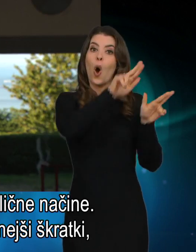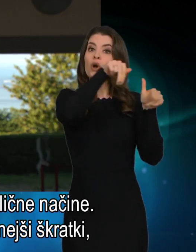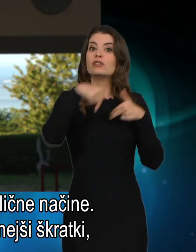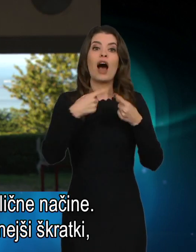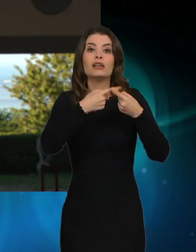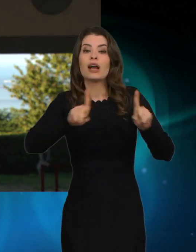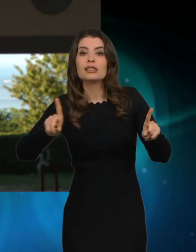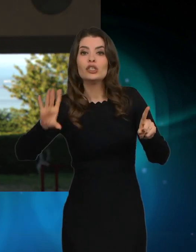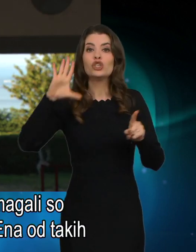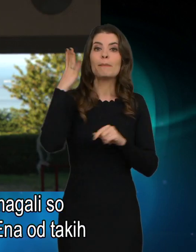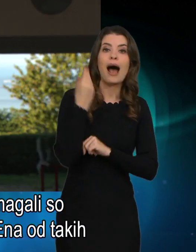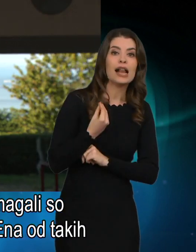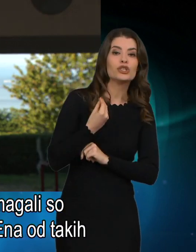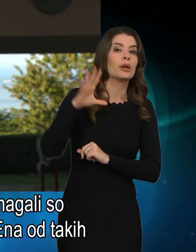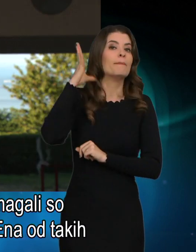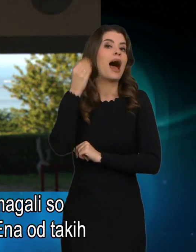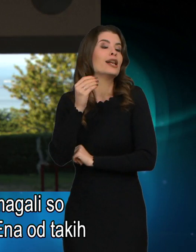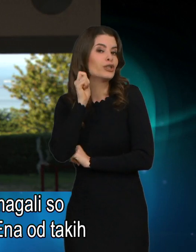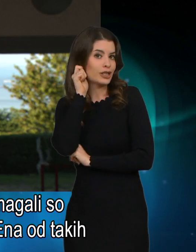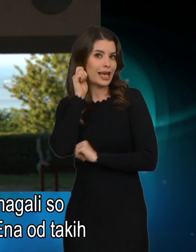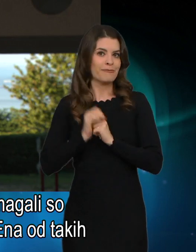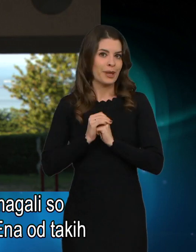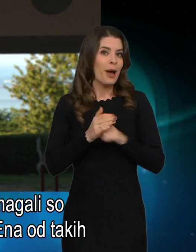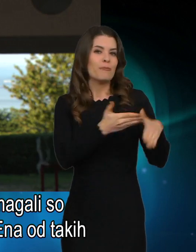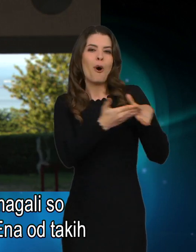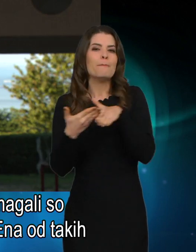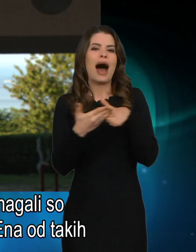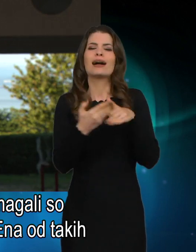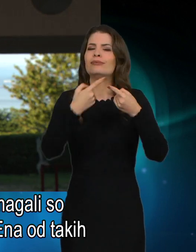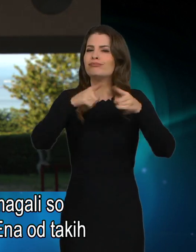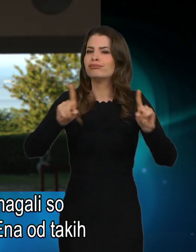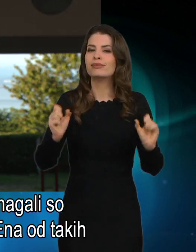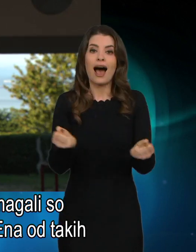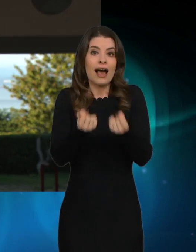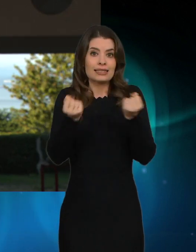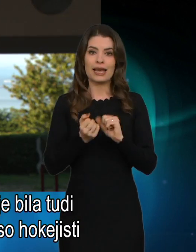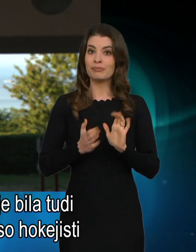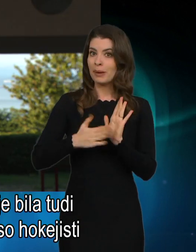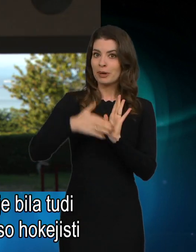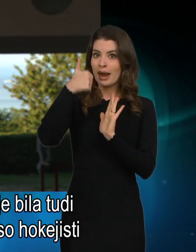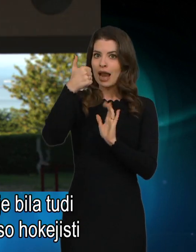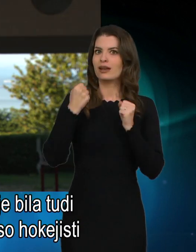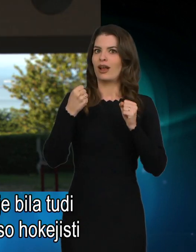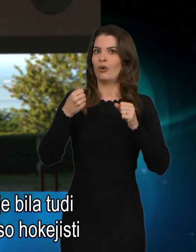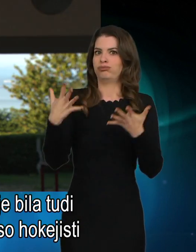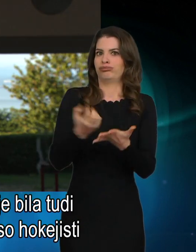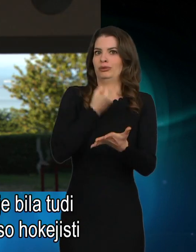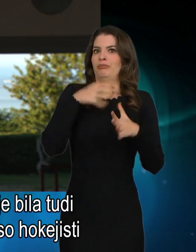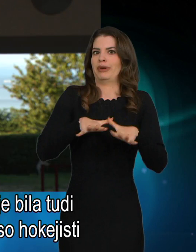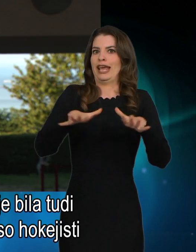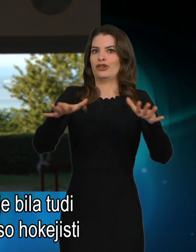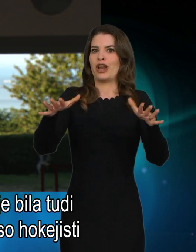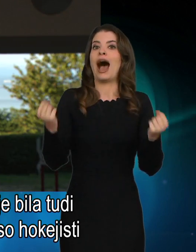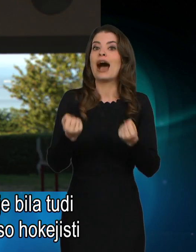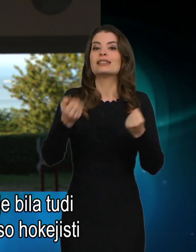škratki palčki palčice, pomagali so z različnimi akcijami. Ena takih zelo odmevnih akcije je bila tudi sedaj